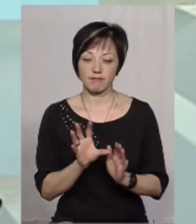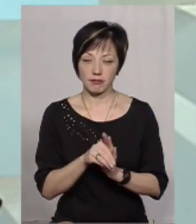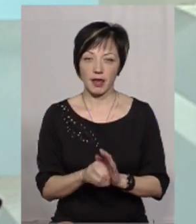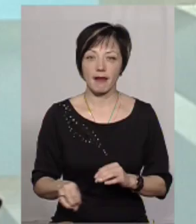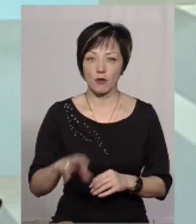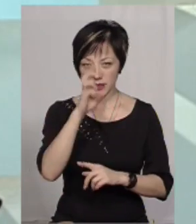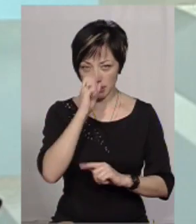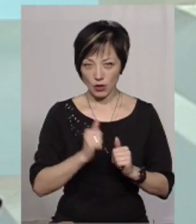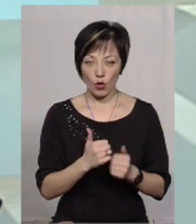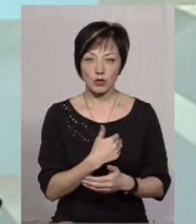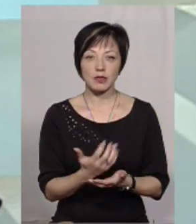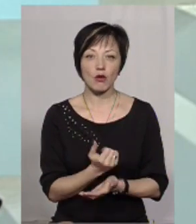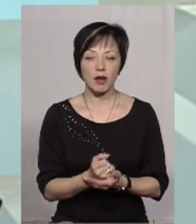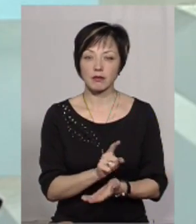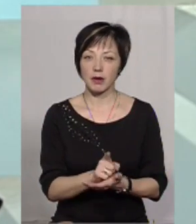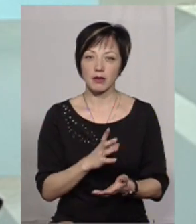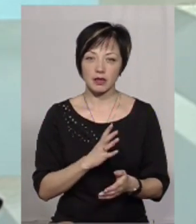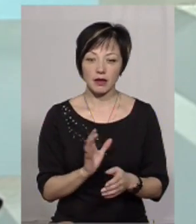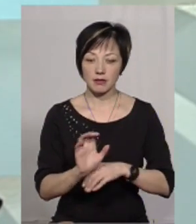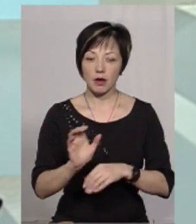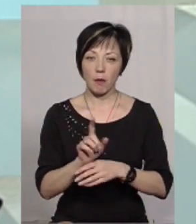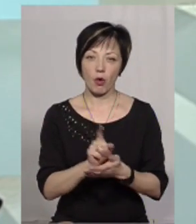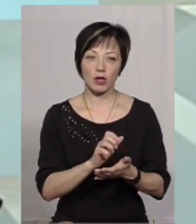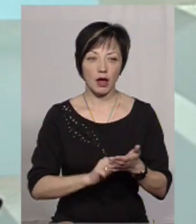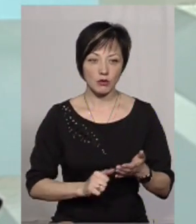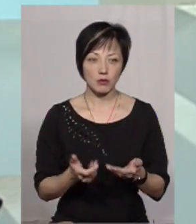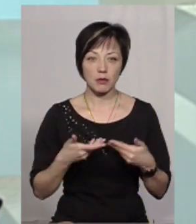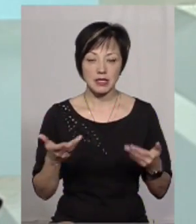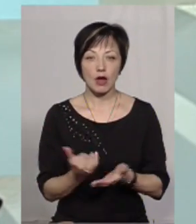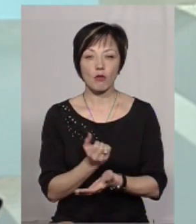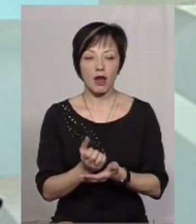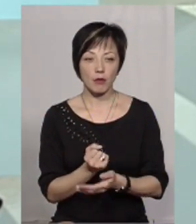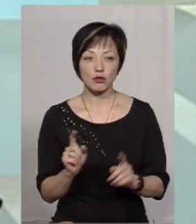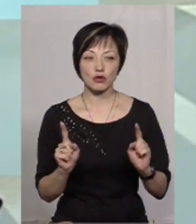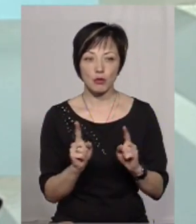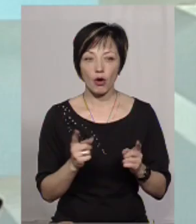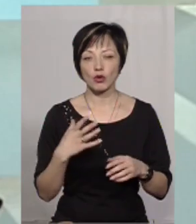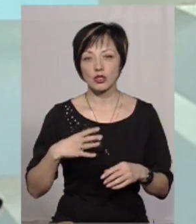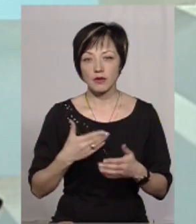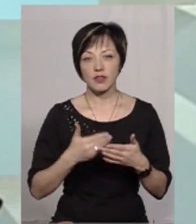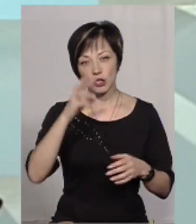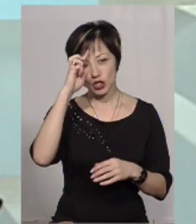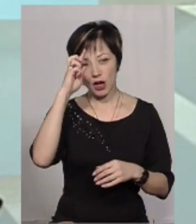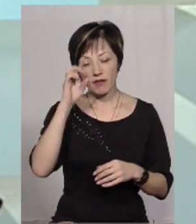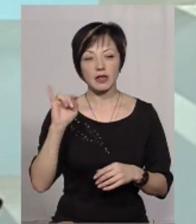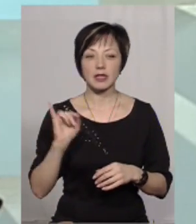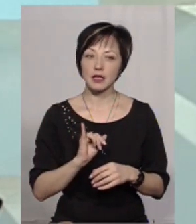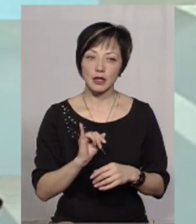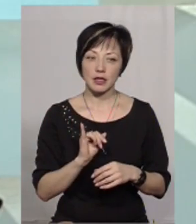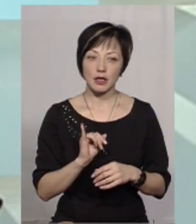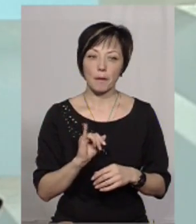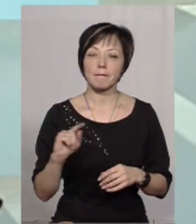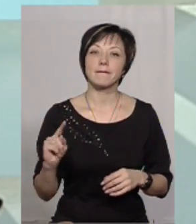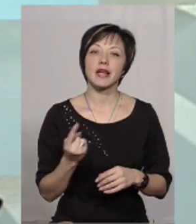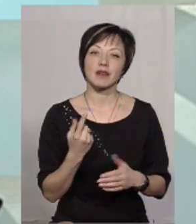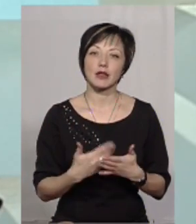європейською державою, ми хочемо заробляти, то ми так само маємо відраховувати податок за те, що ми заробляємо, для того, щоб очікувати від держави. І, ну,